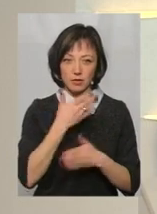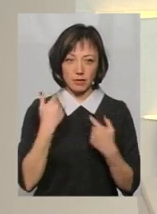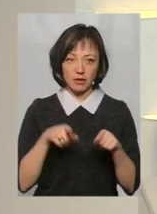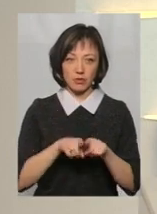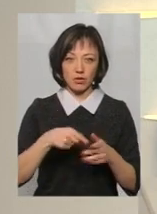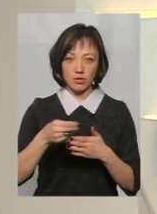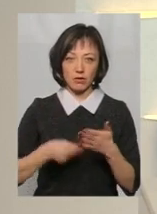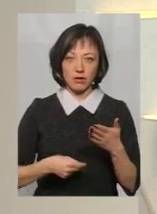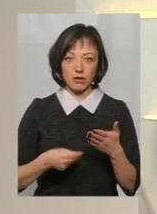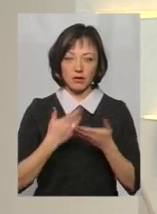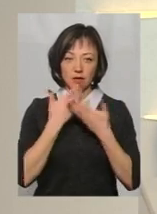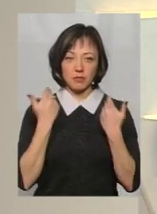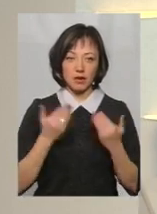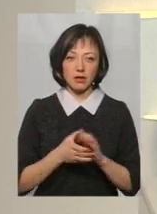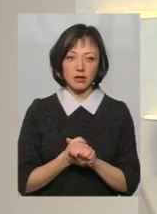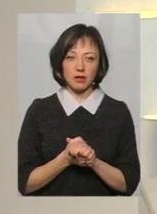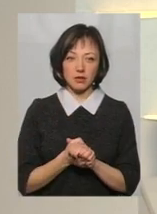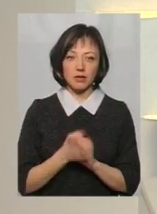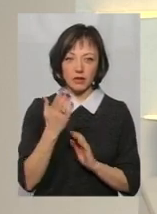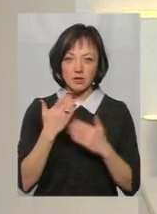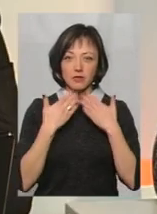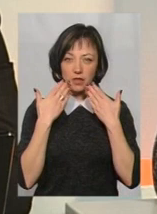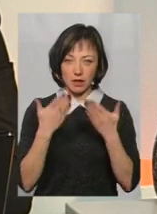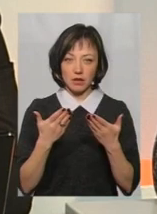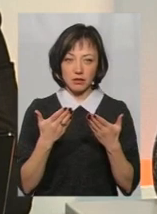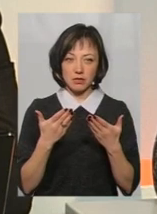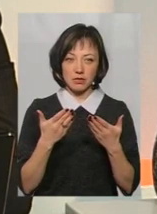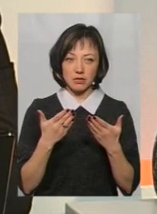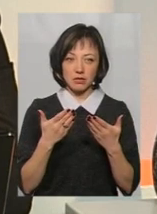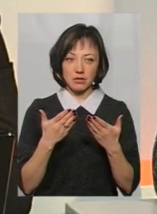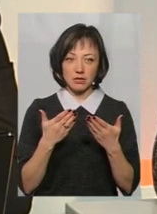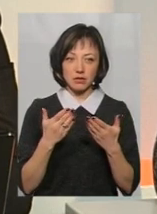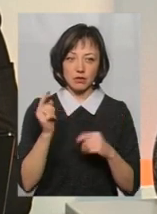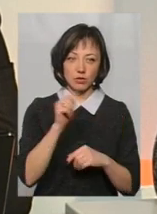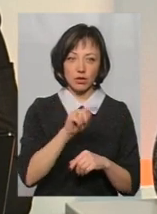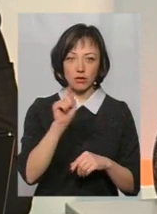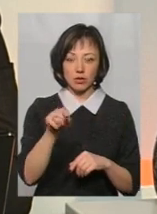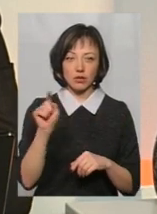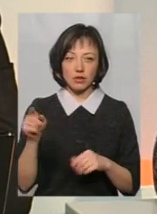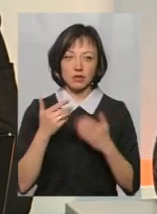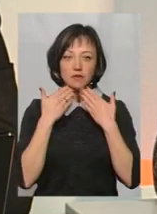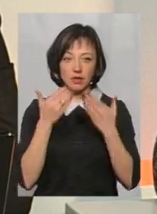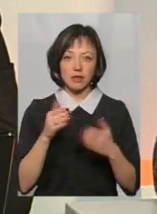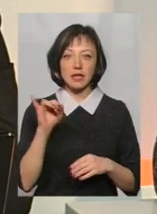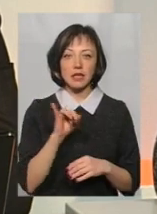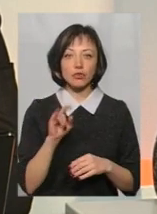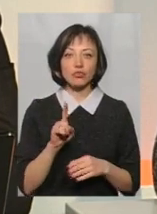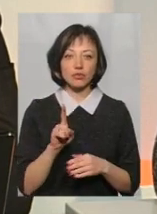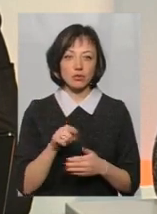довідки? Ну, нема, так. А ви зверталися, як каже пан Олег, трем, туди, туди? Звертався. І?